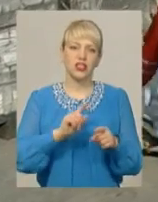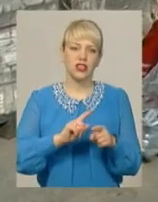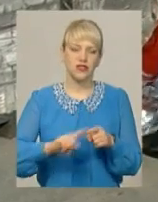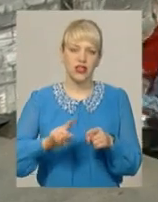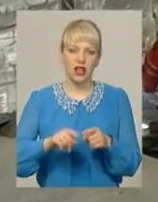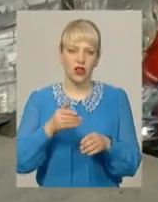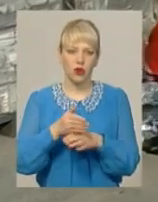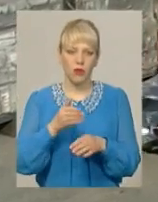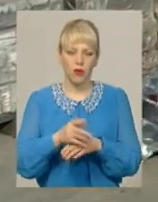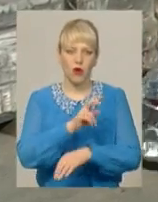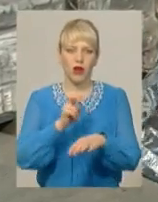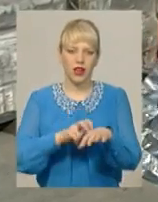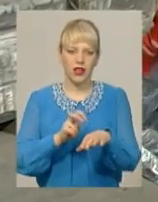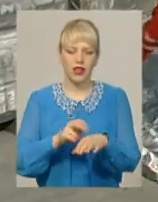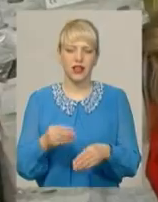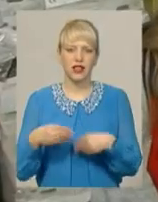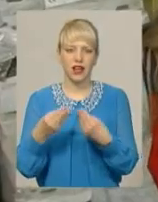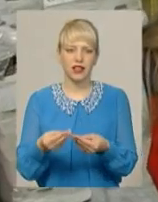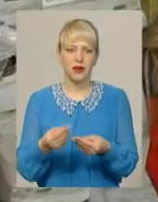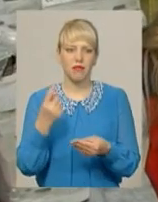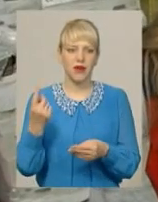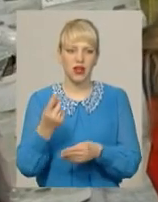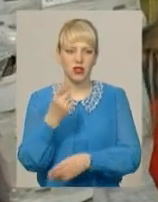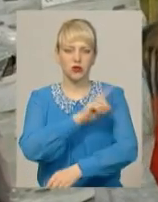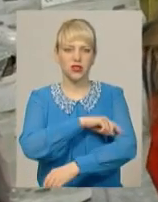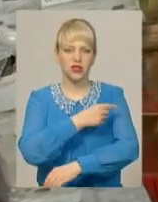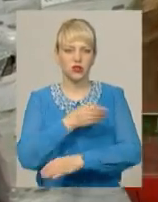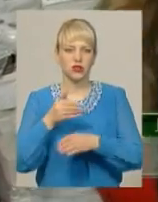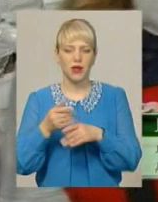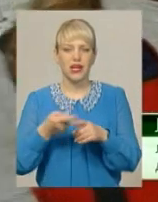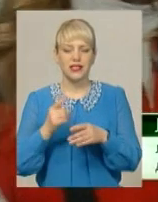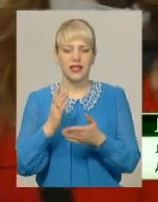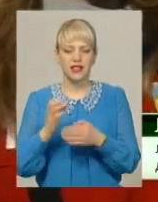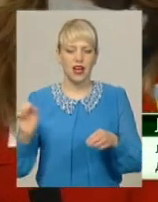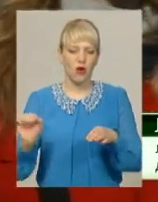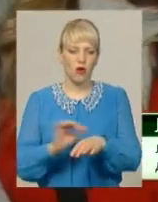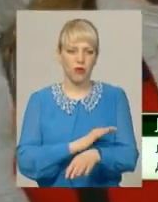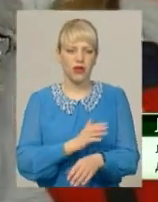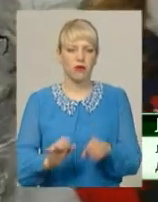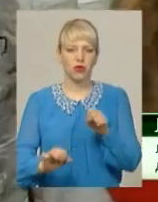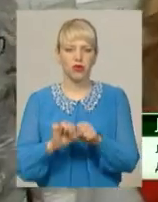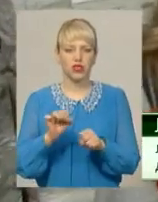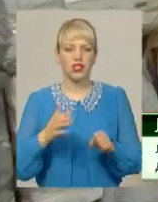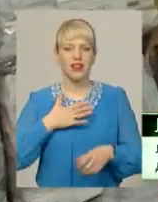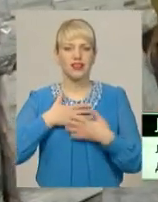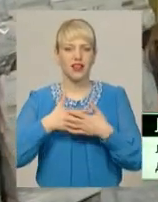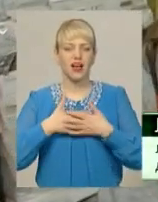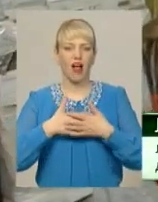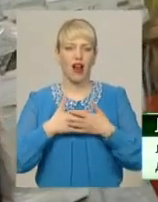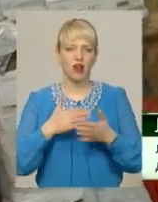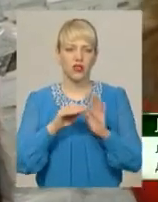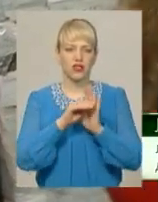Губенко надає потерпілим першу медичну допомогу. Це є опіки, це є порушення дихальної системи, тому що йде отруєння